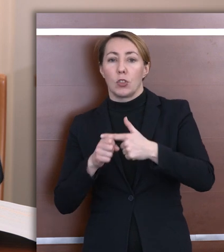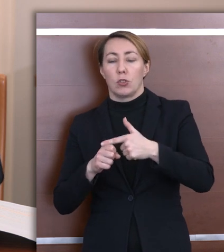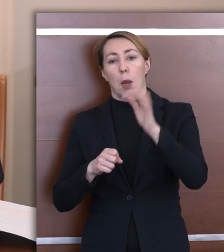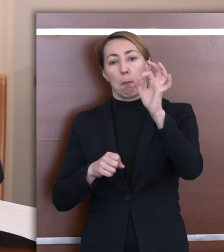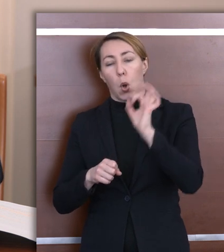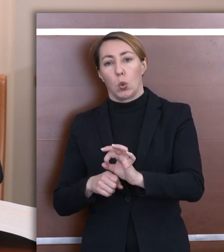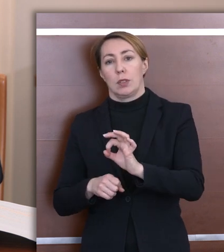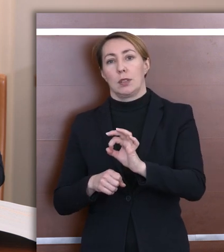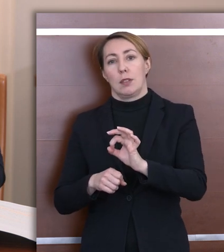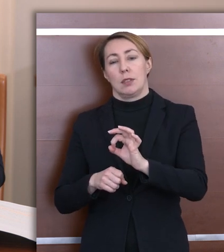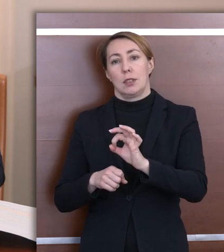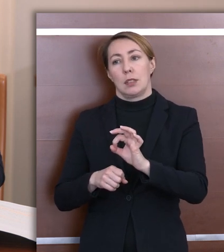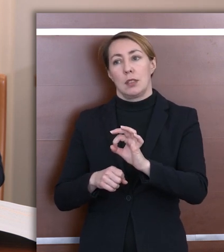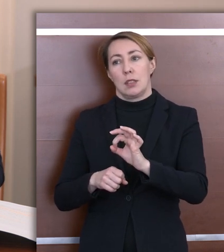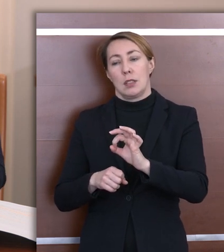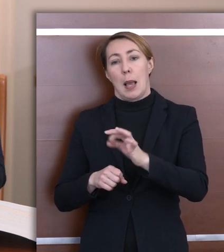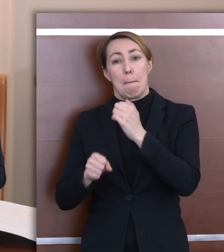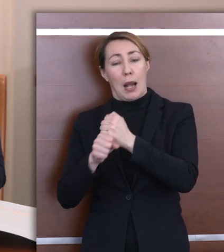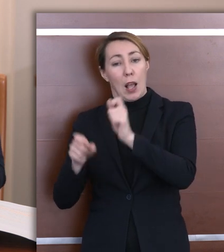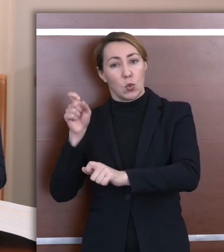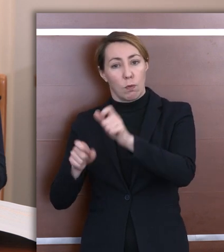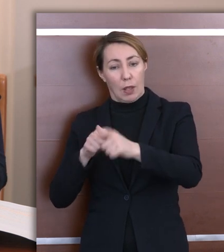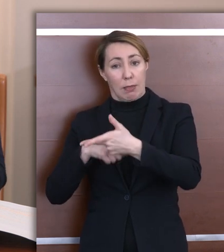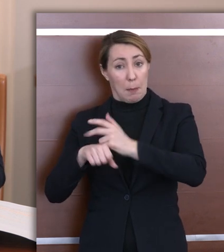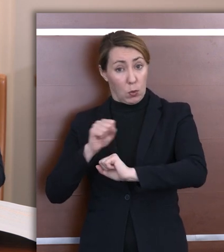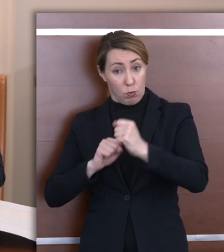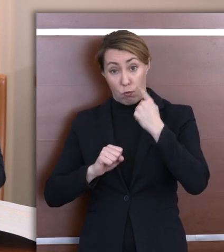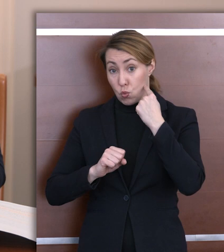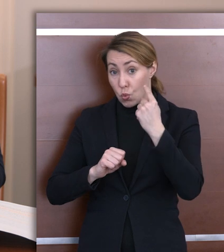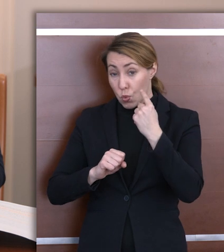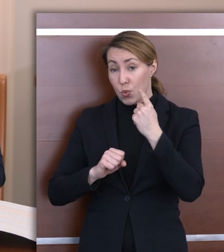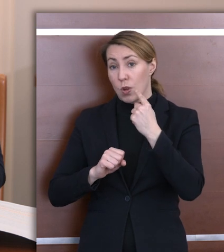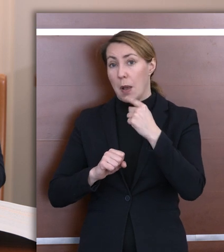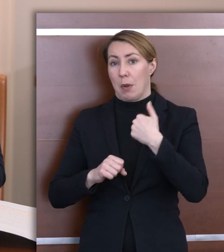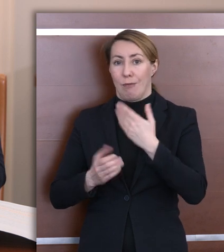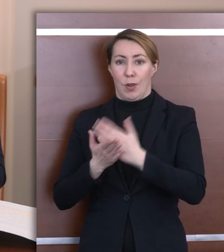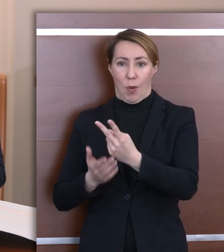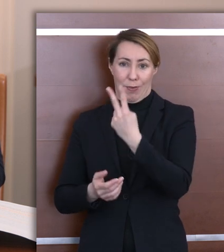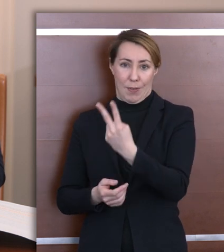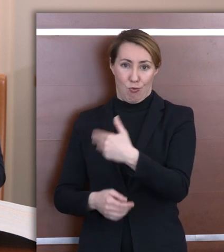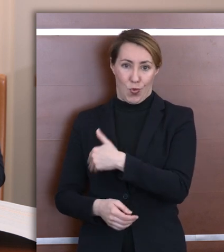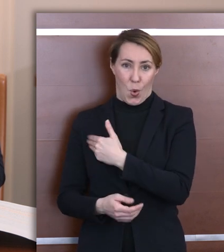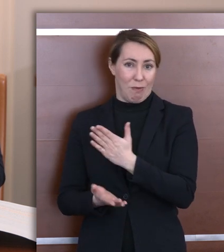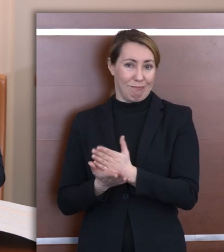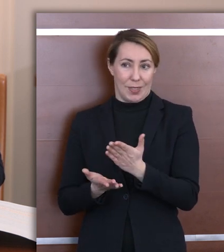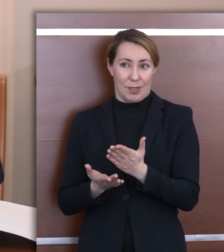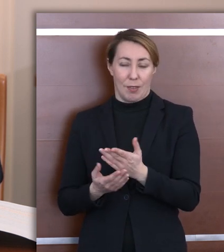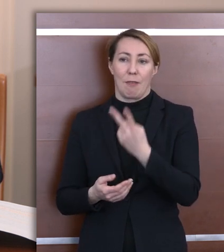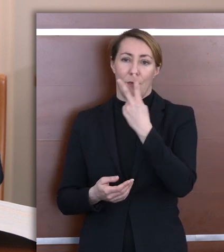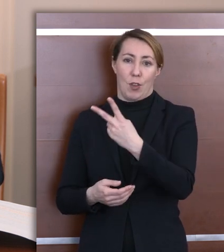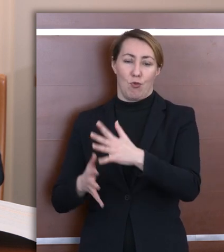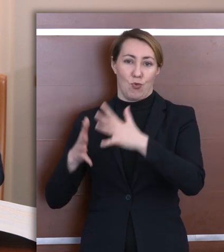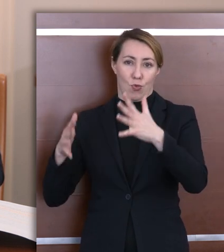populacja nie uczy pracowników z niepełnosprawnością słuchu, były zaledwie dwie. I tu znowu dwie duże